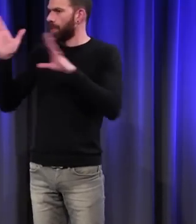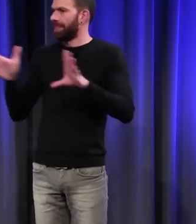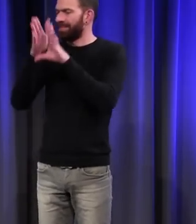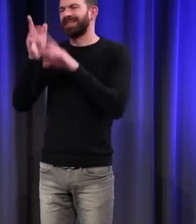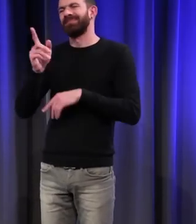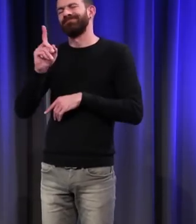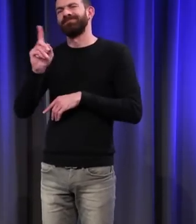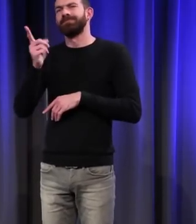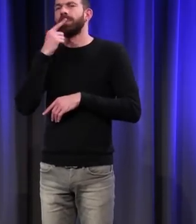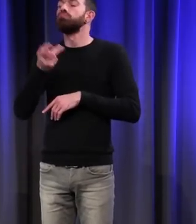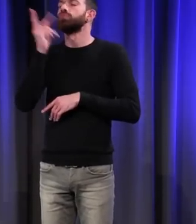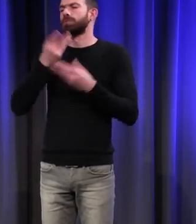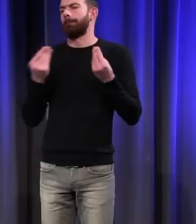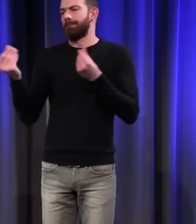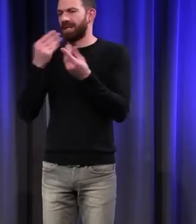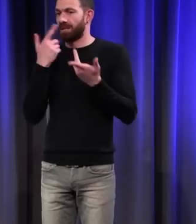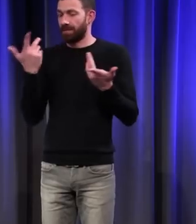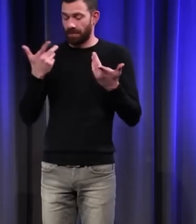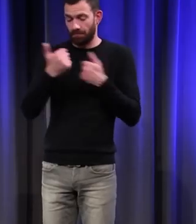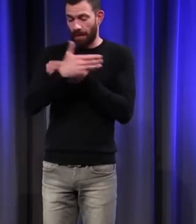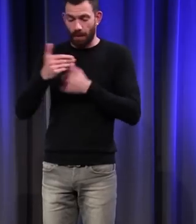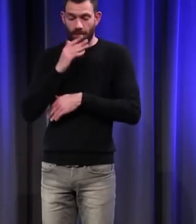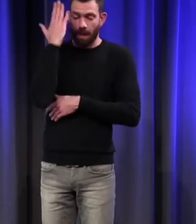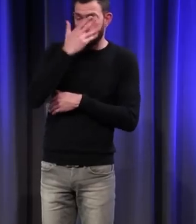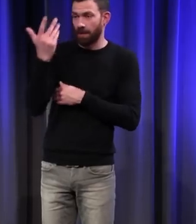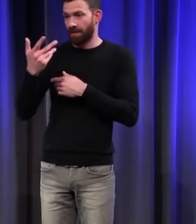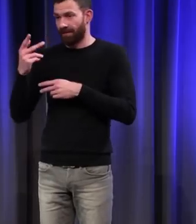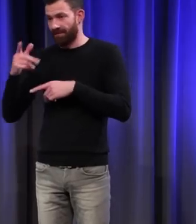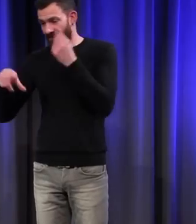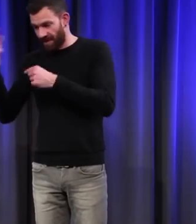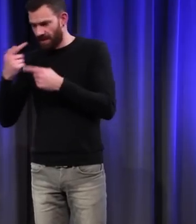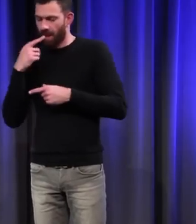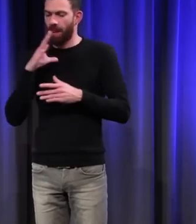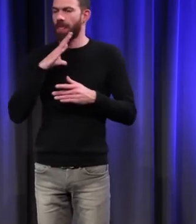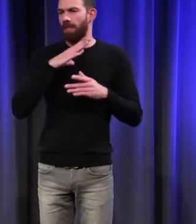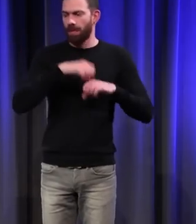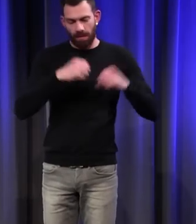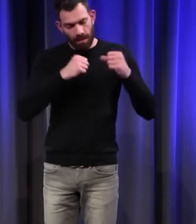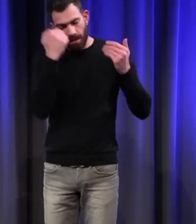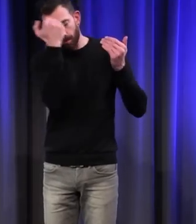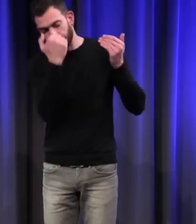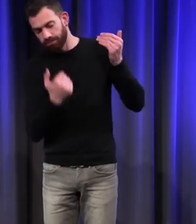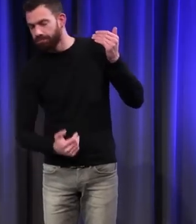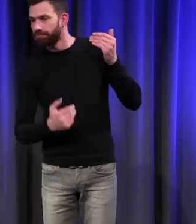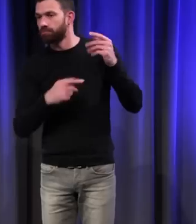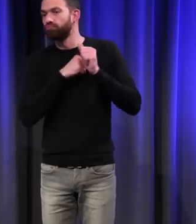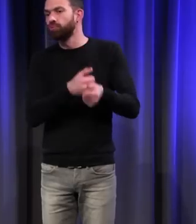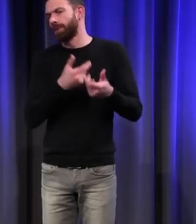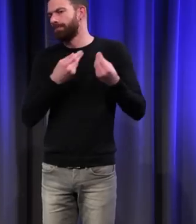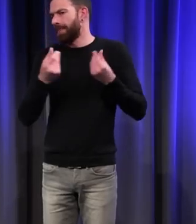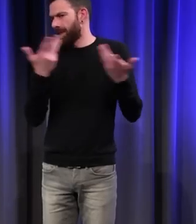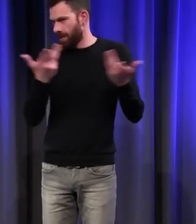matériau.'est-à que dans chaque catégorie, animal ou végétal, il va y avoir des hiérarchies par rapport à ce que l'on aura utilisé.